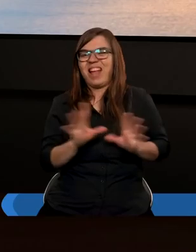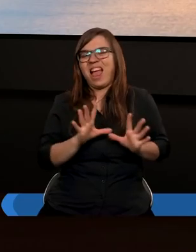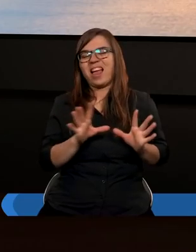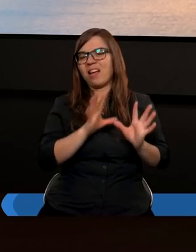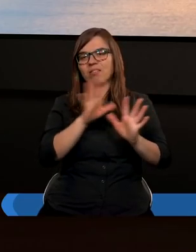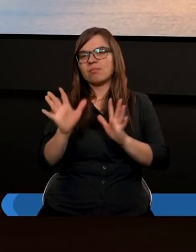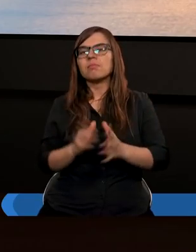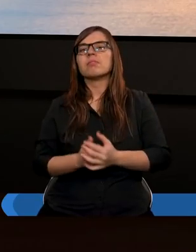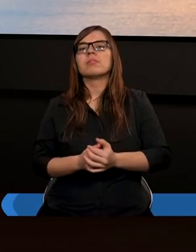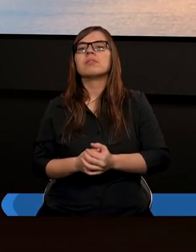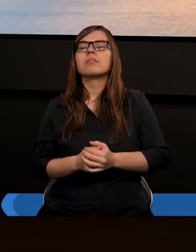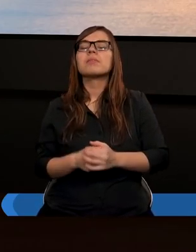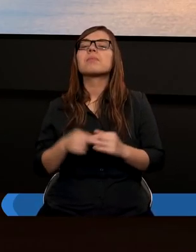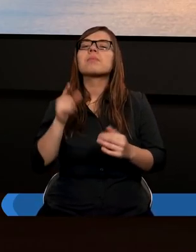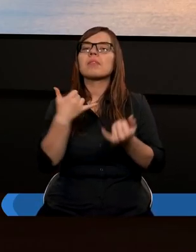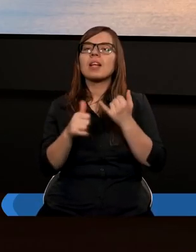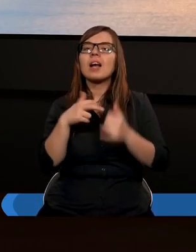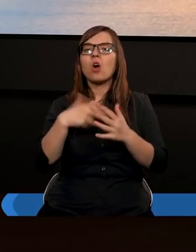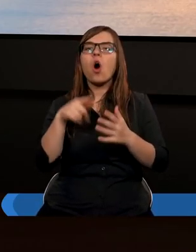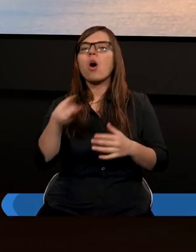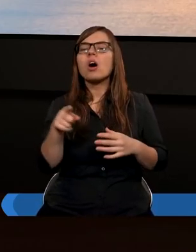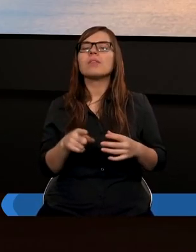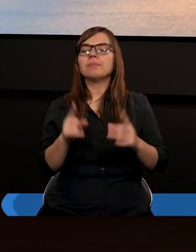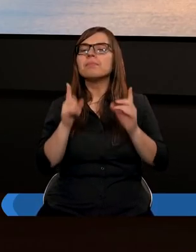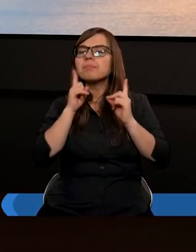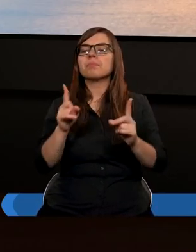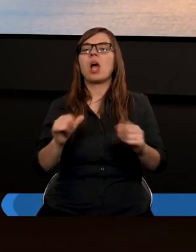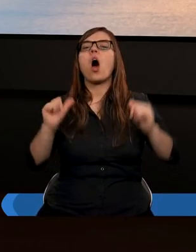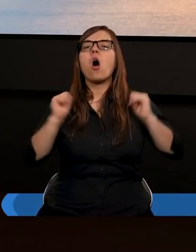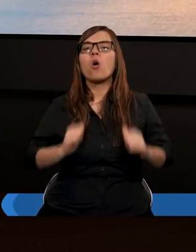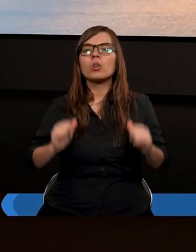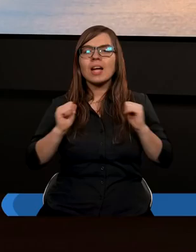No, a jeśli chodzi o takie oczekiwania,